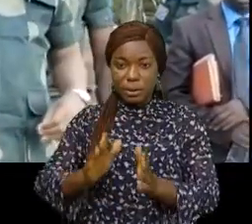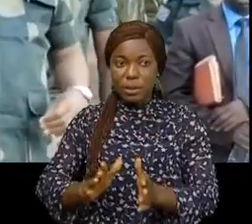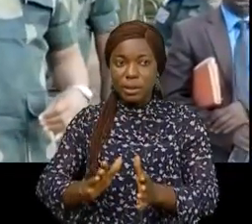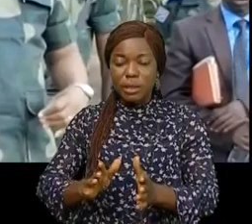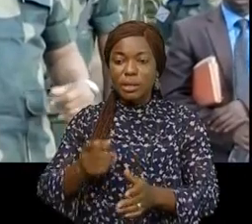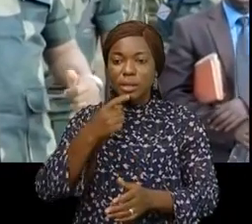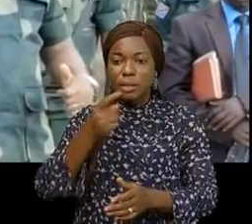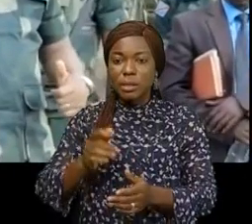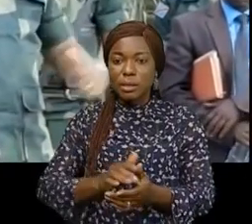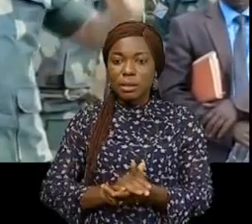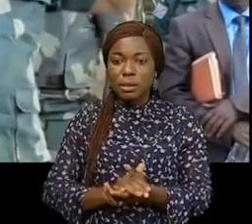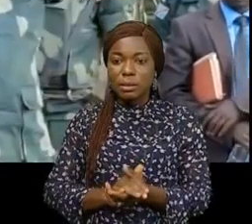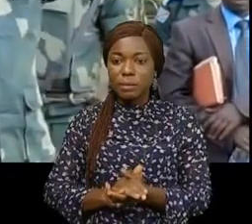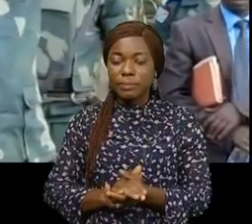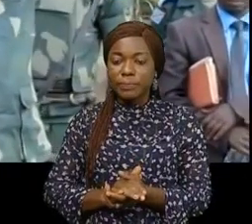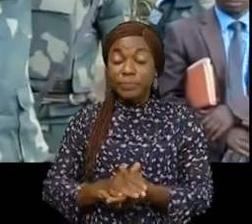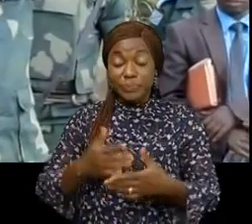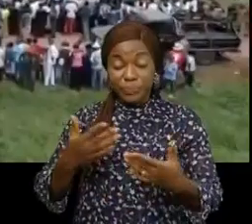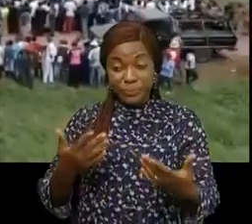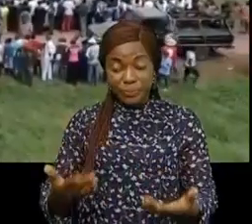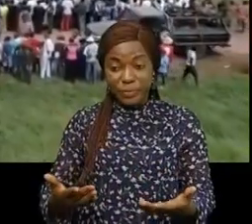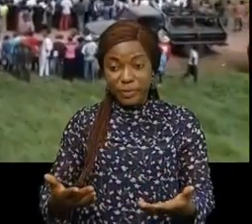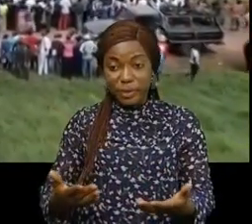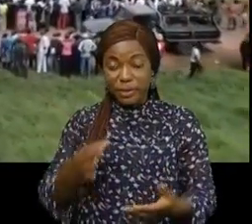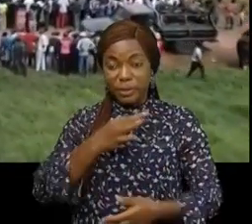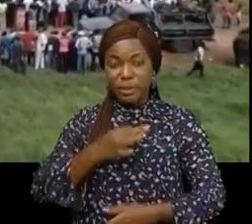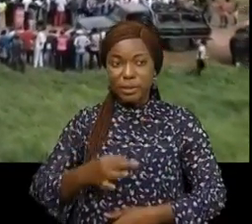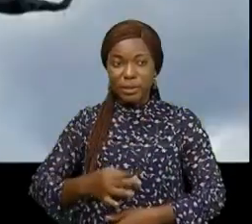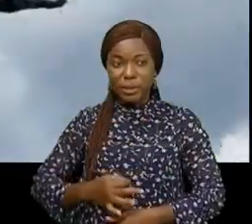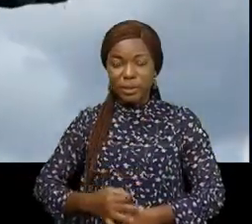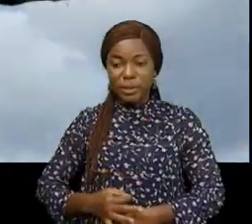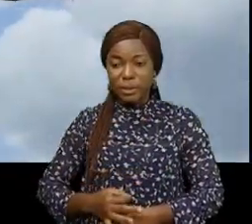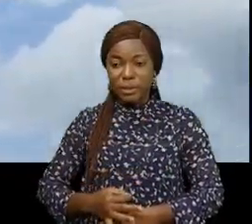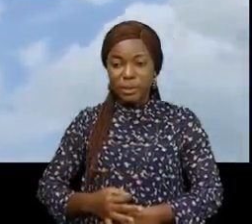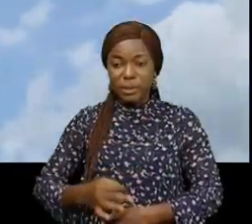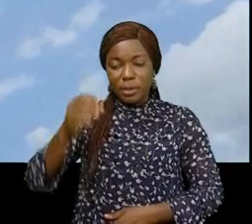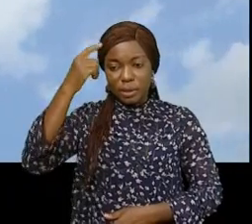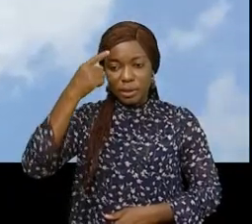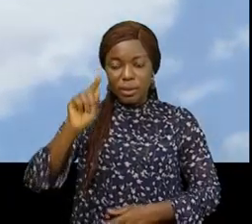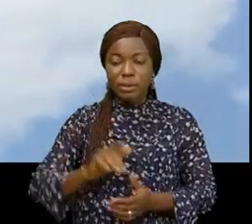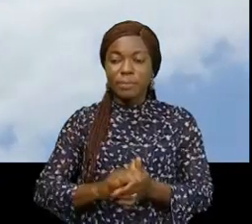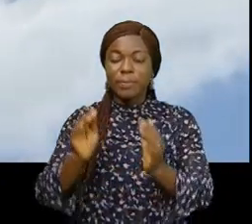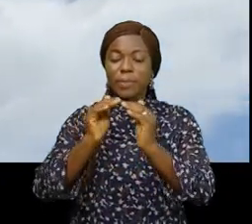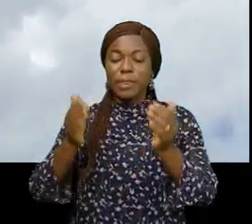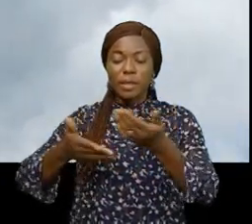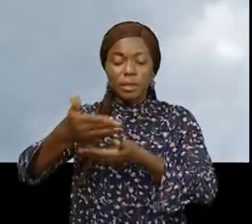dispositions sont déjà mises en œuvre par le commandant suprême Félix Antoine-Séker de Chulombo pour imposer la paix et restaurer l'autorité de l'État dans